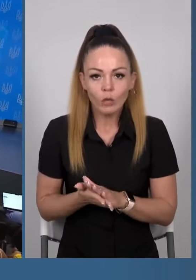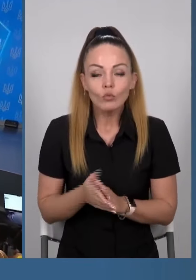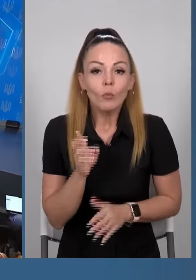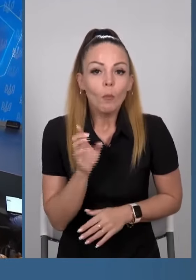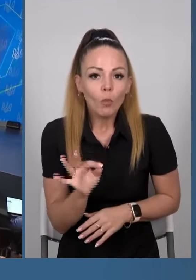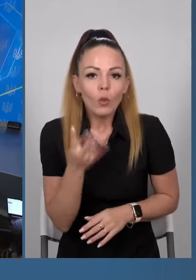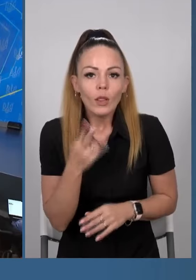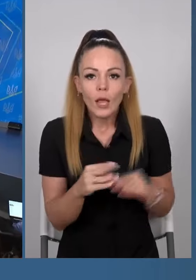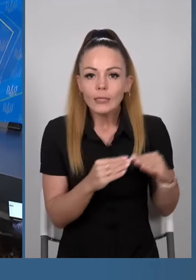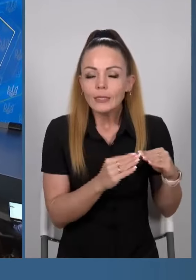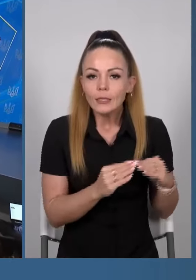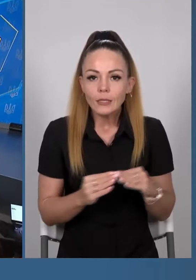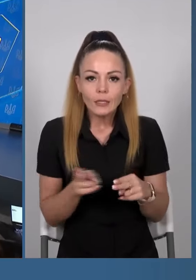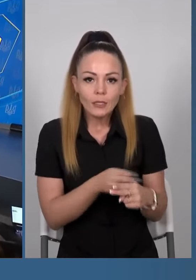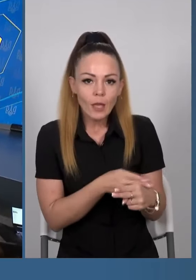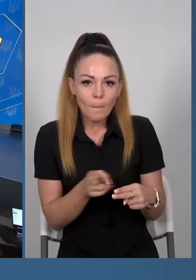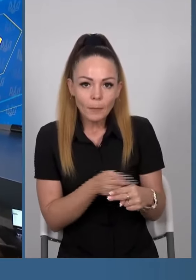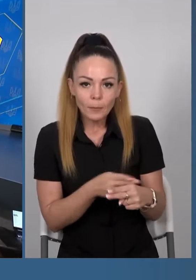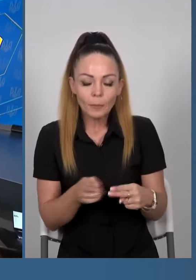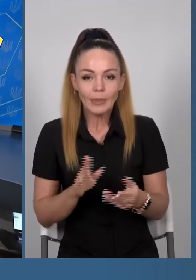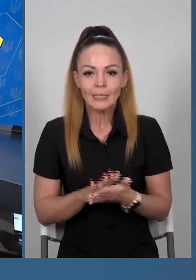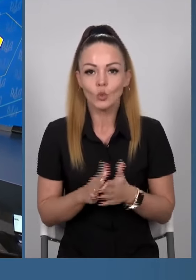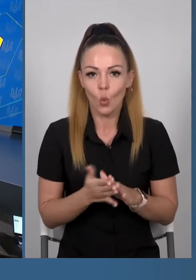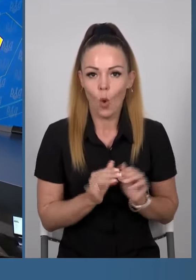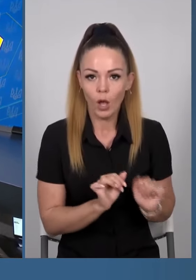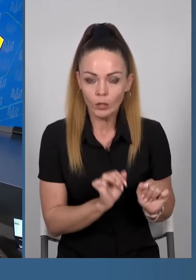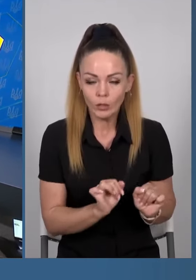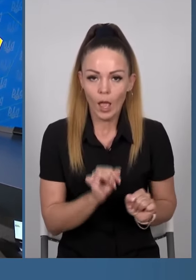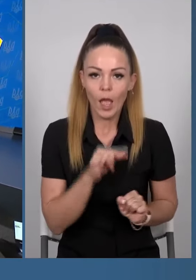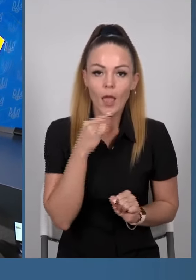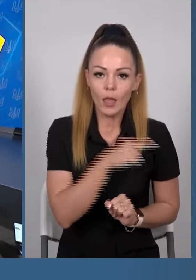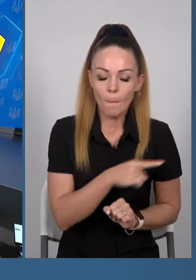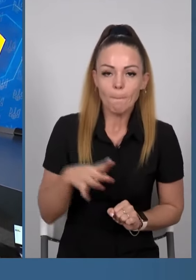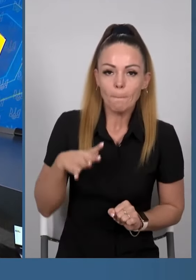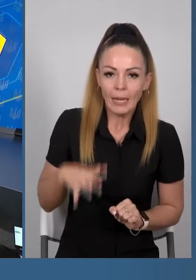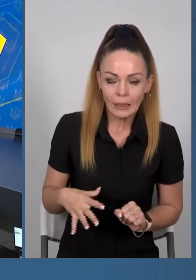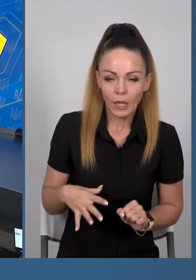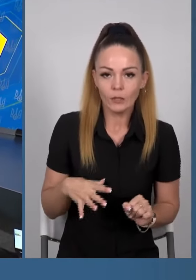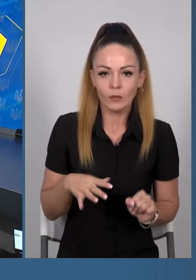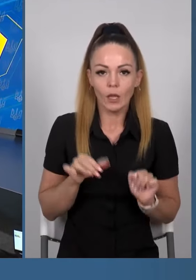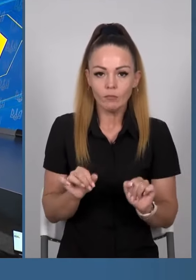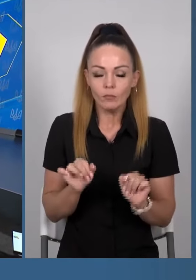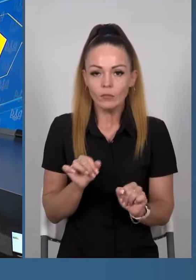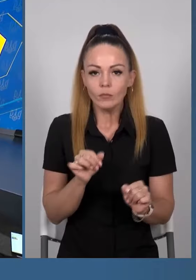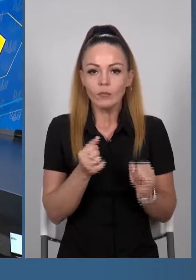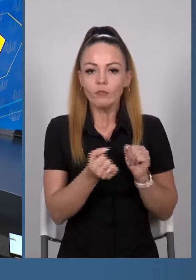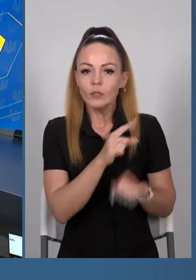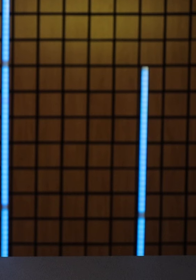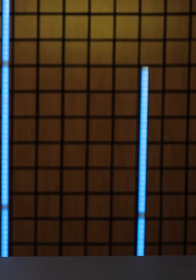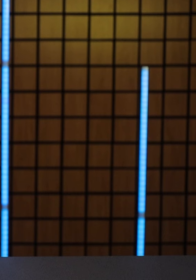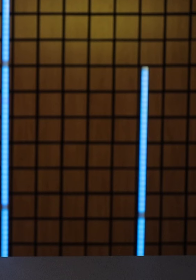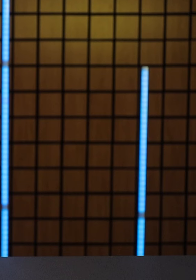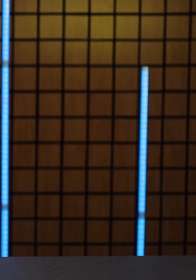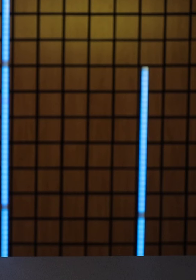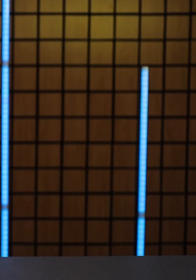для стабілізації ситуації їм прийдеться тримати найпотужніші свої бригади там.